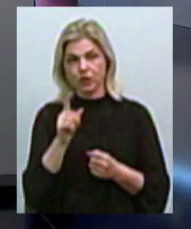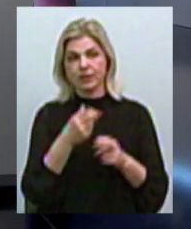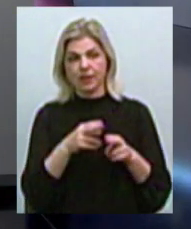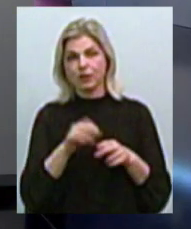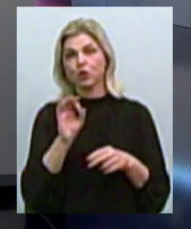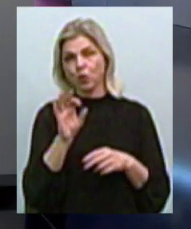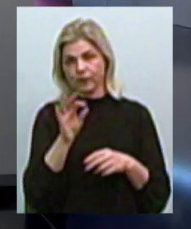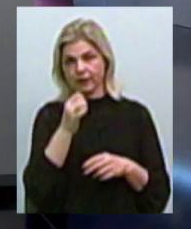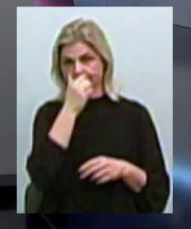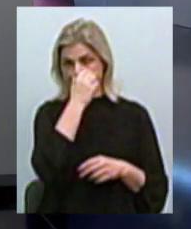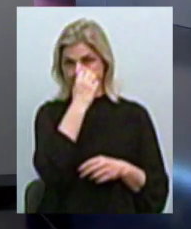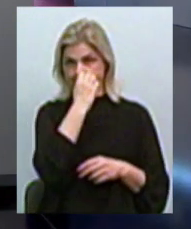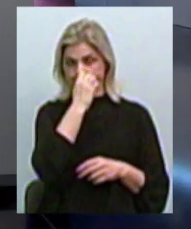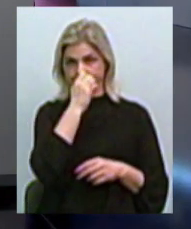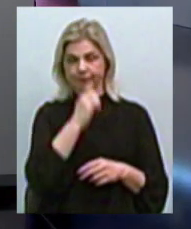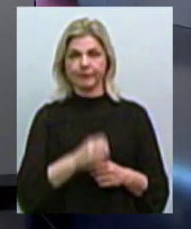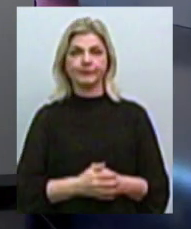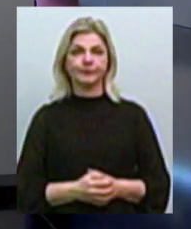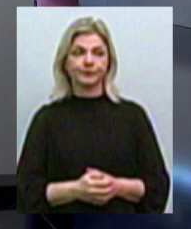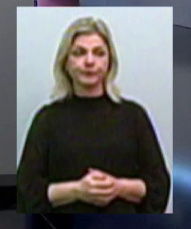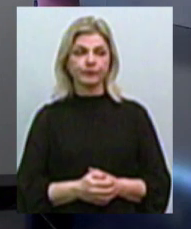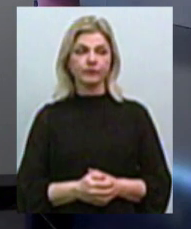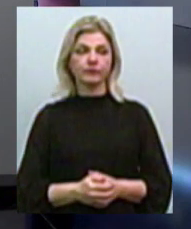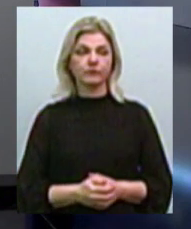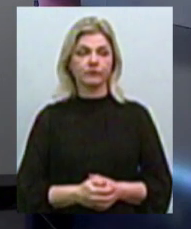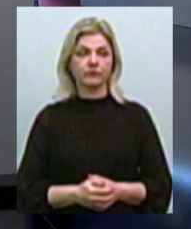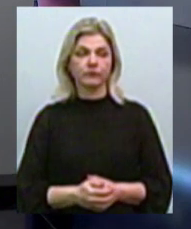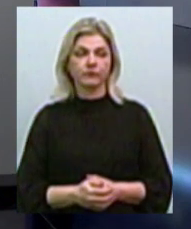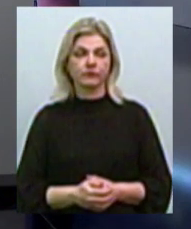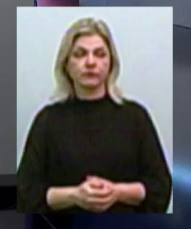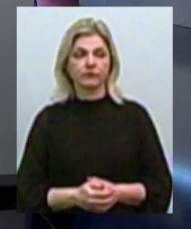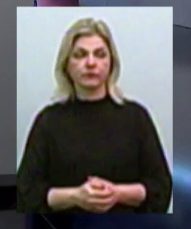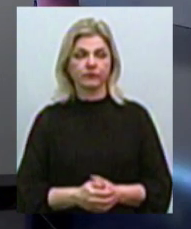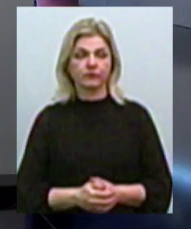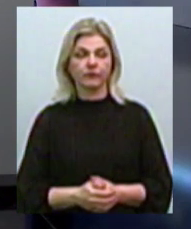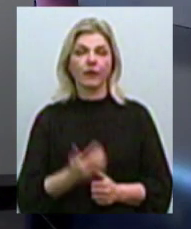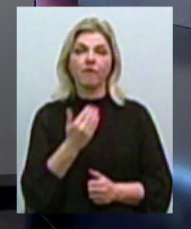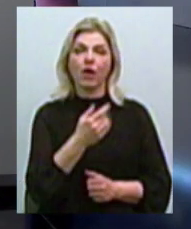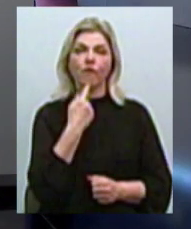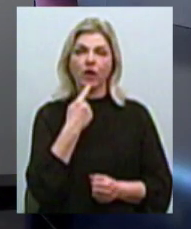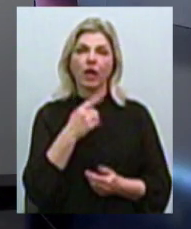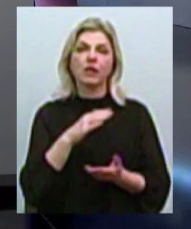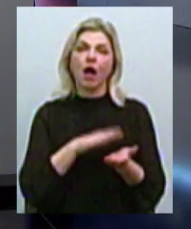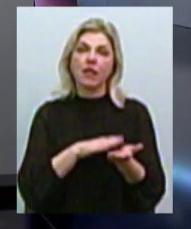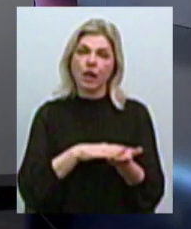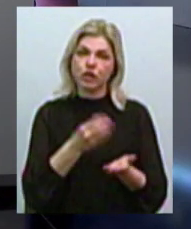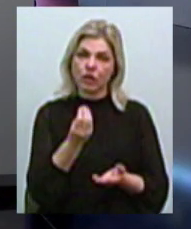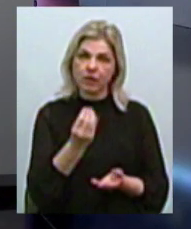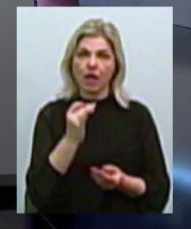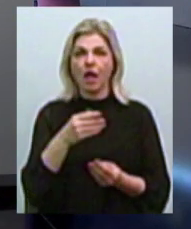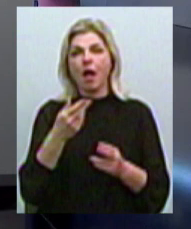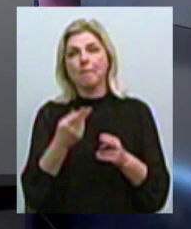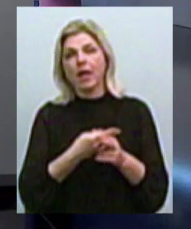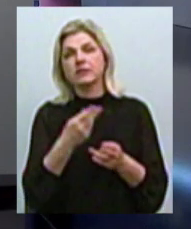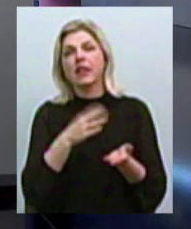жовтень у цій постанові. Людмила Анатольовна, Ви говорите готівкова і безготівкова. Будь ласка, в чому